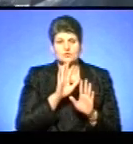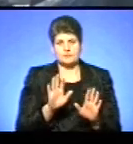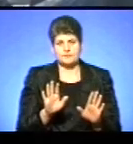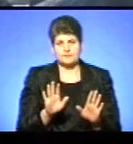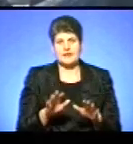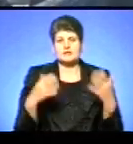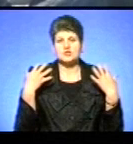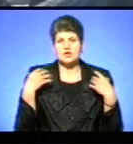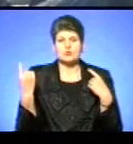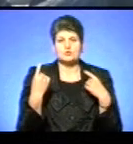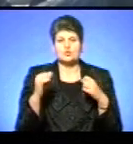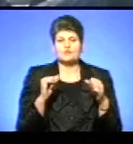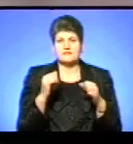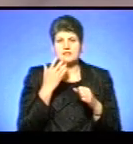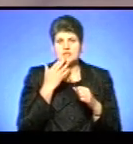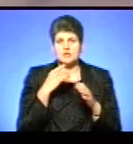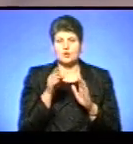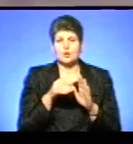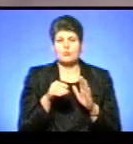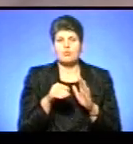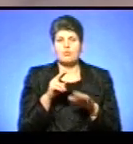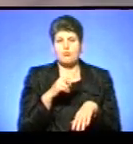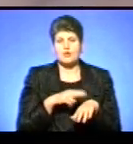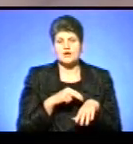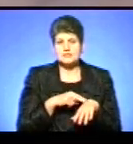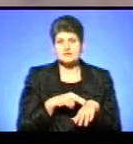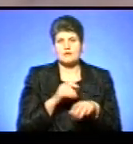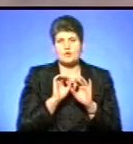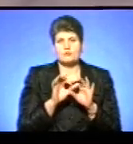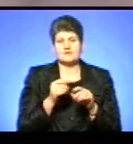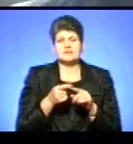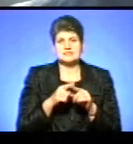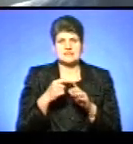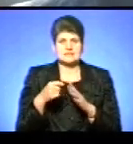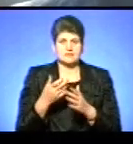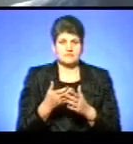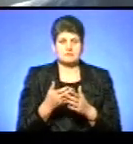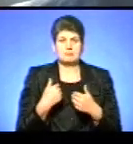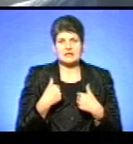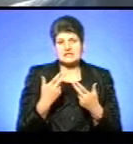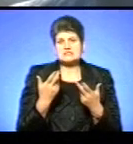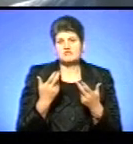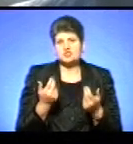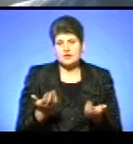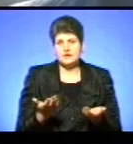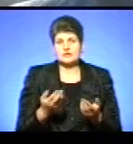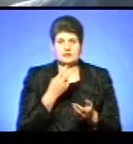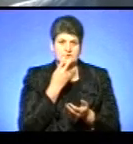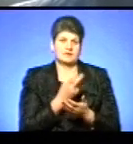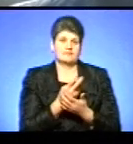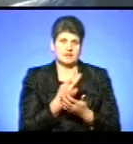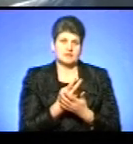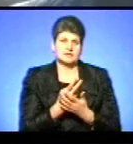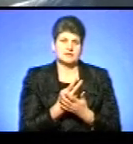Начальник обласного управління Нацполіції Олександр Богомол прокоментував цей запис так. Ми, звичайно, дивилися